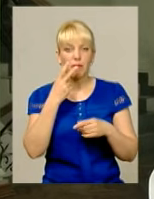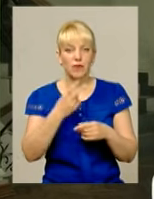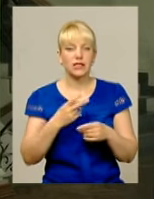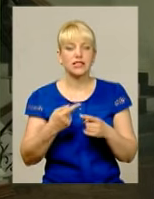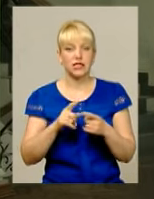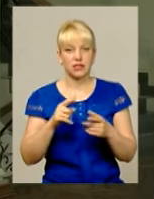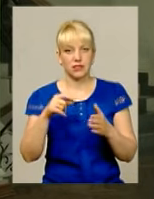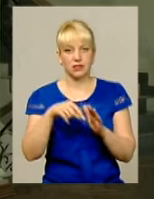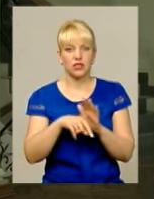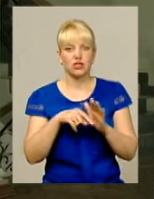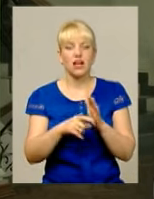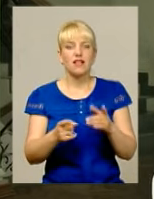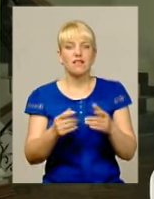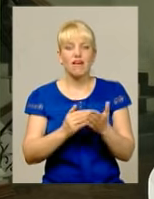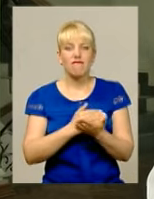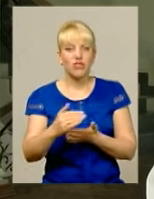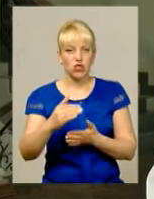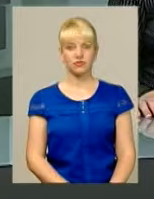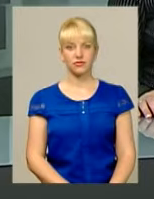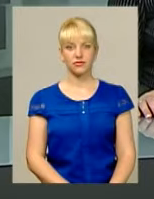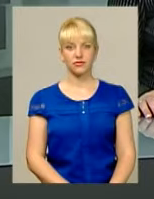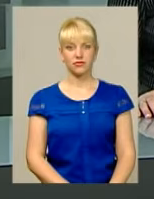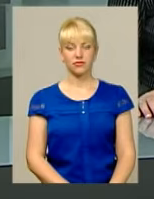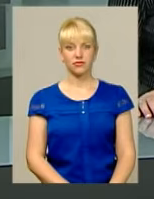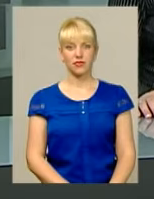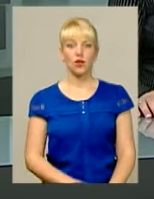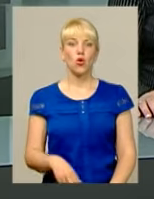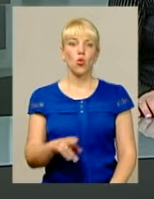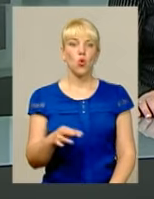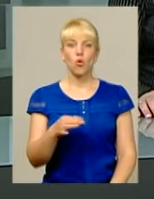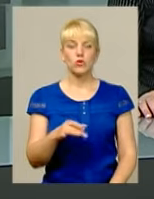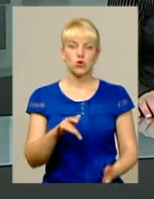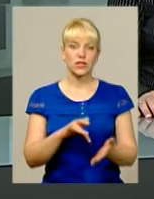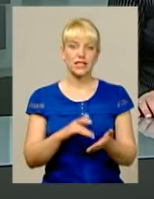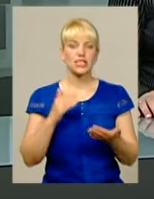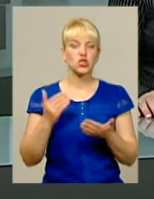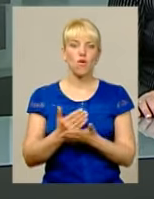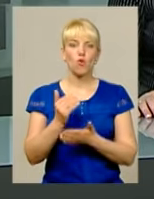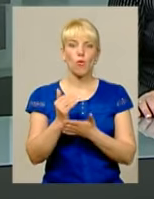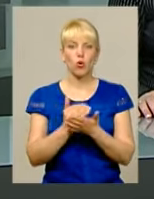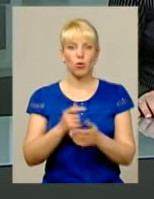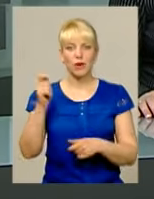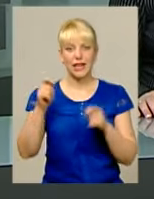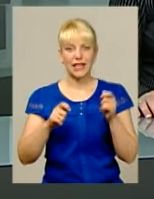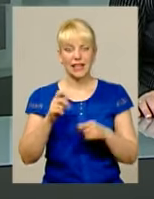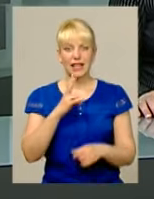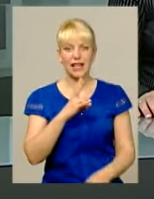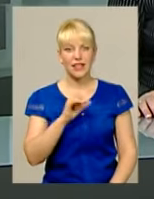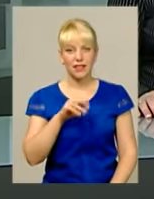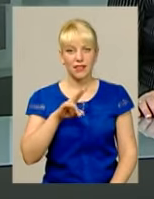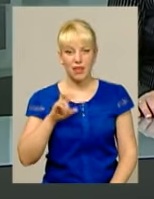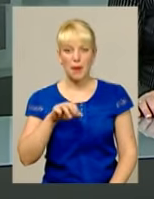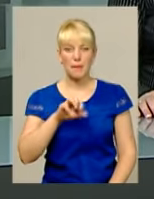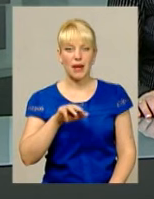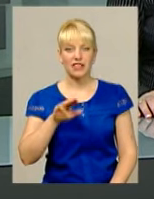найвища оцінка нашої діяльності До обласного центру із новою програмою приїхала Ніна Матвієнко